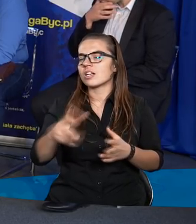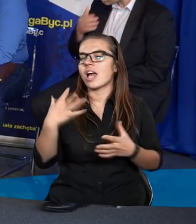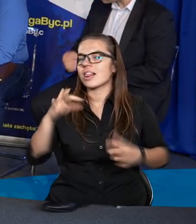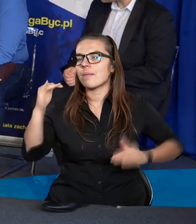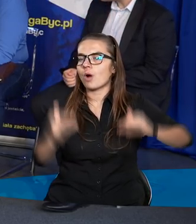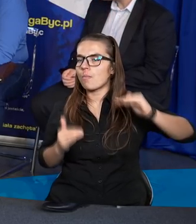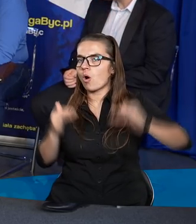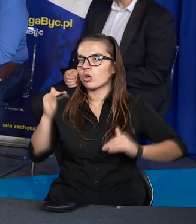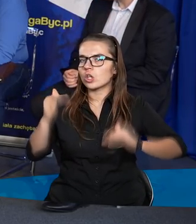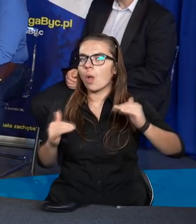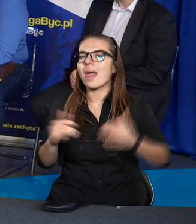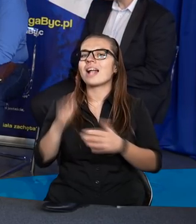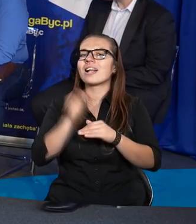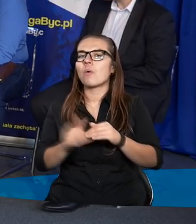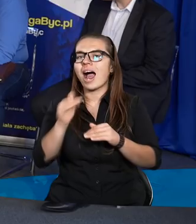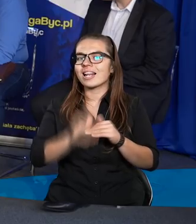nieproporcjonalnie